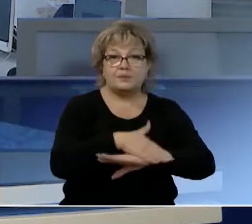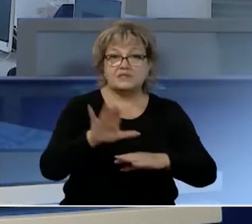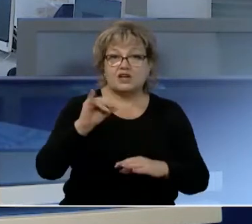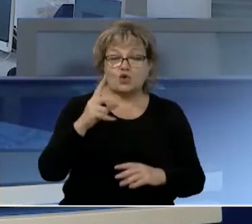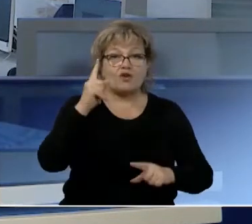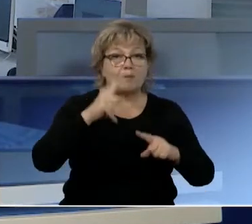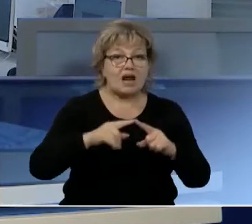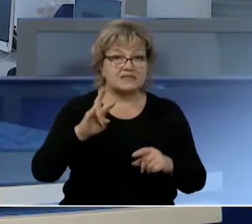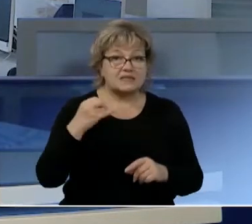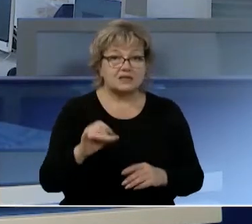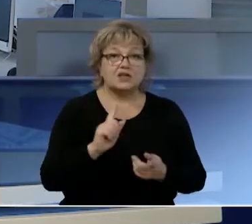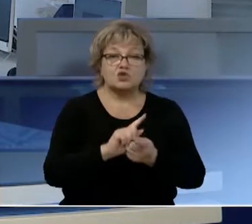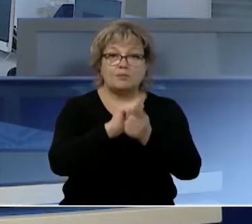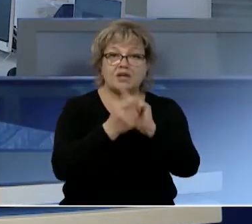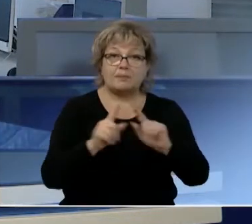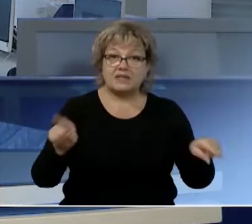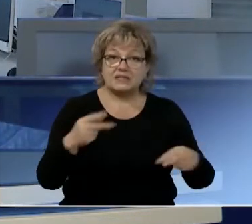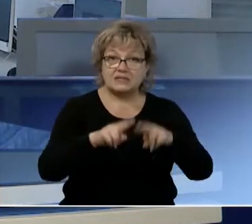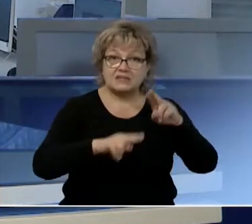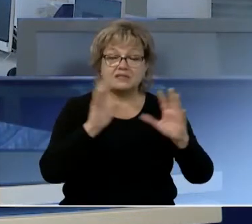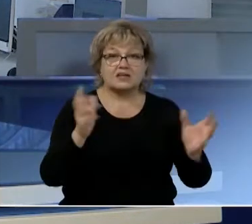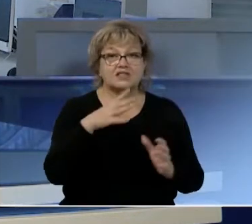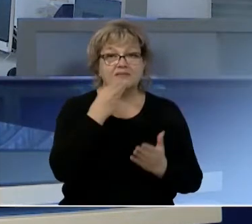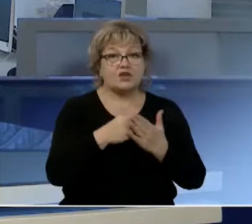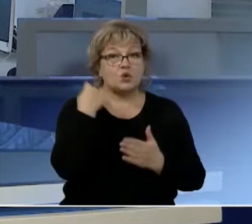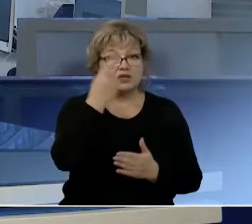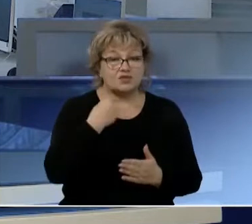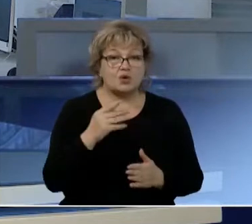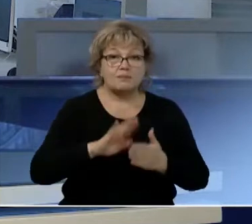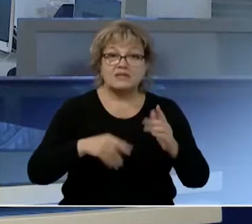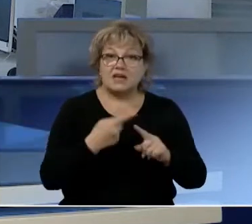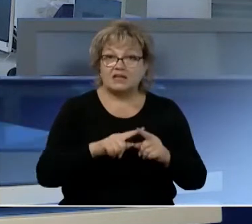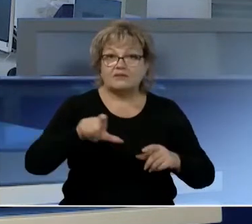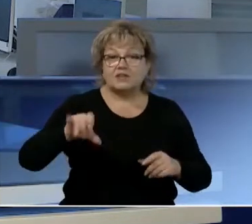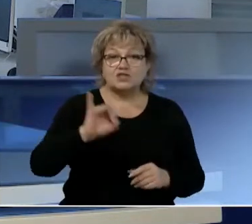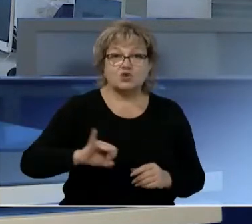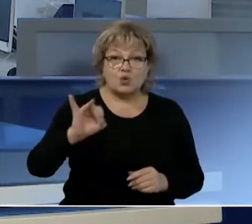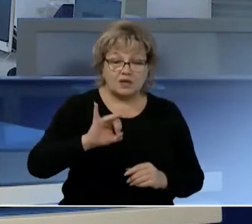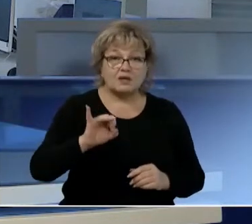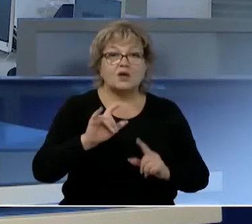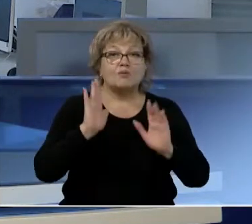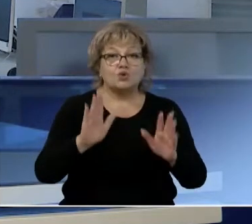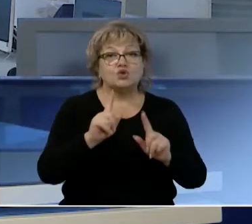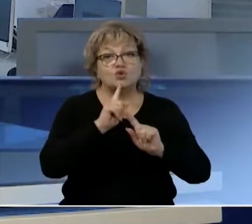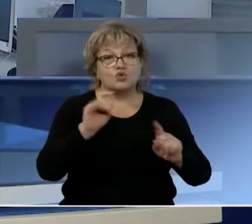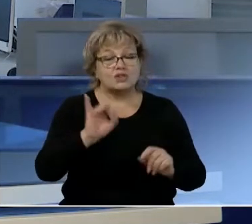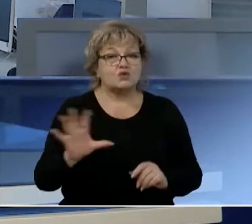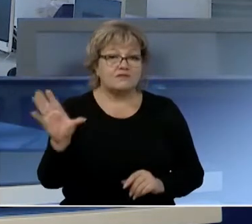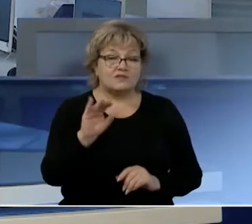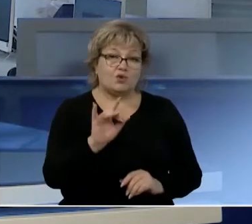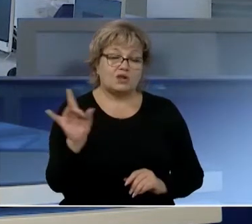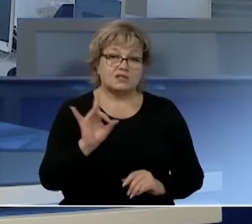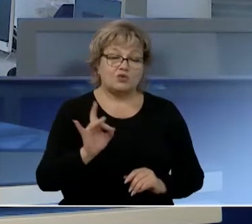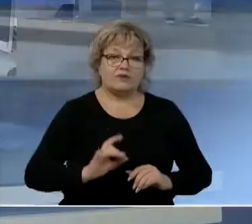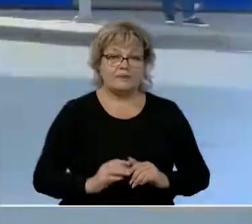Садово и Братского должно преобразиться, но при этом сохранить свое лицо. Ведь без этого кусочка истории будет другой история всего Ростова.